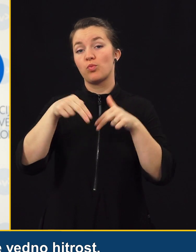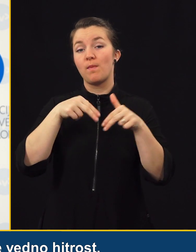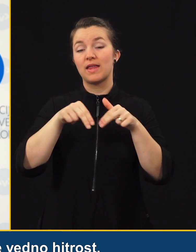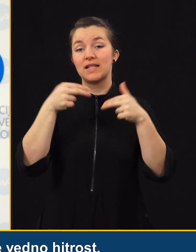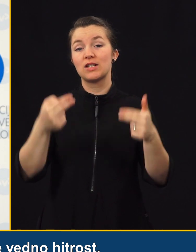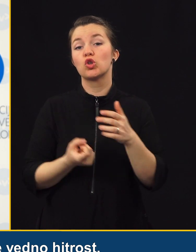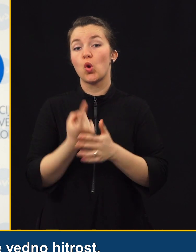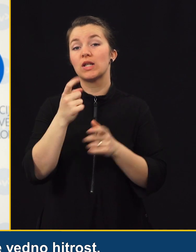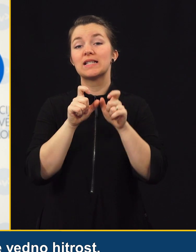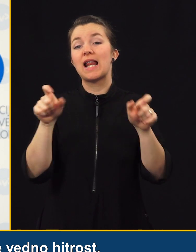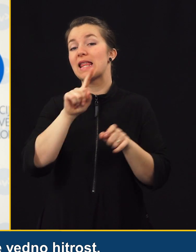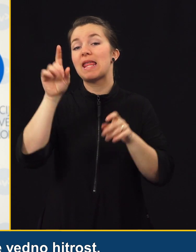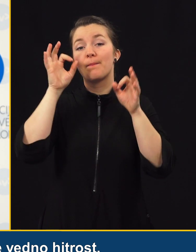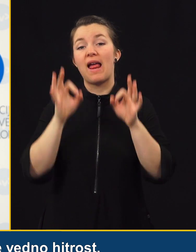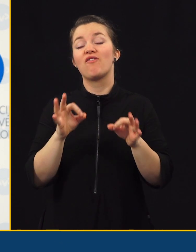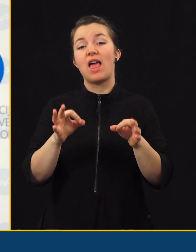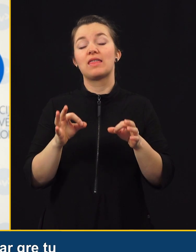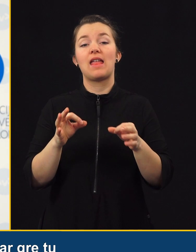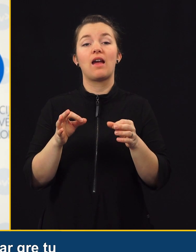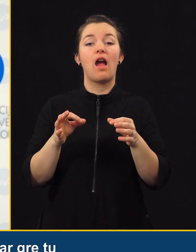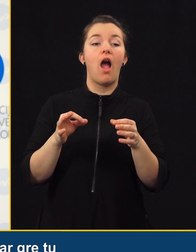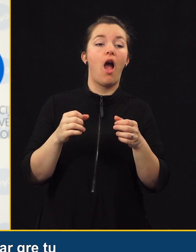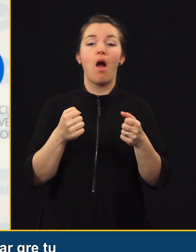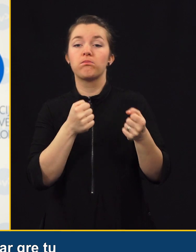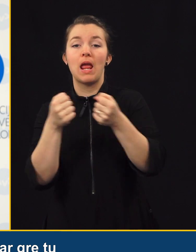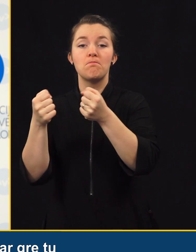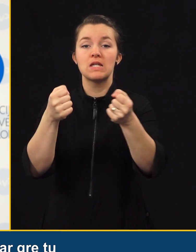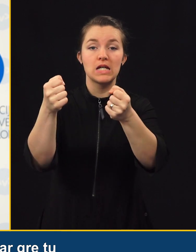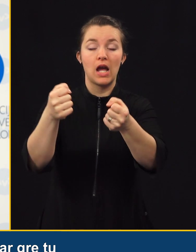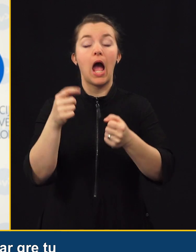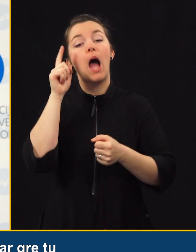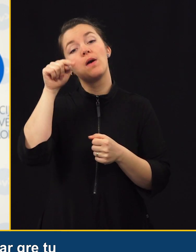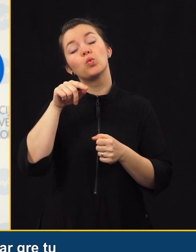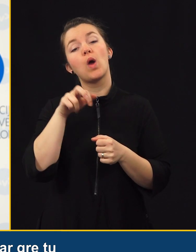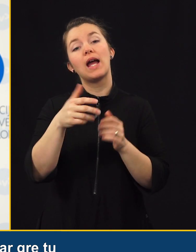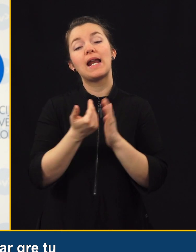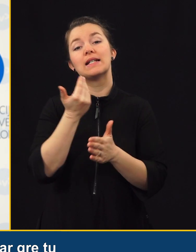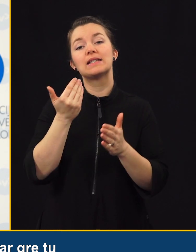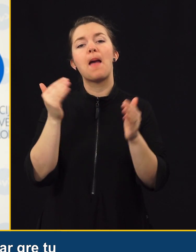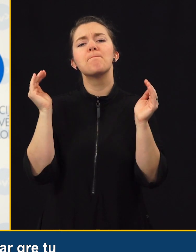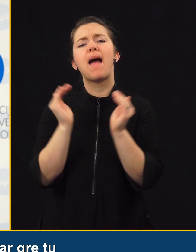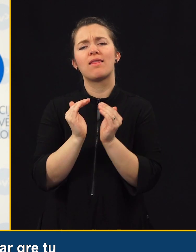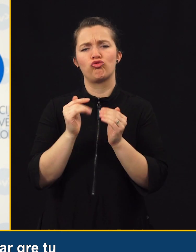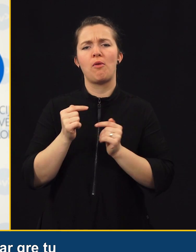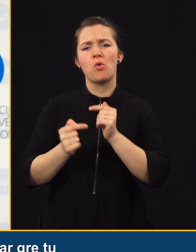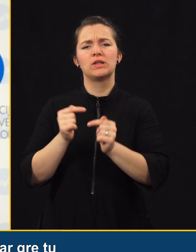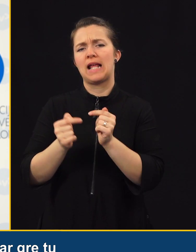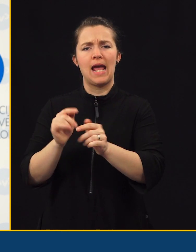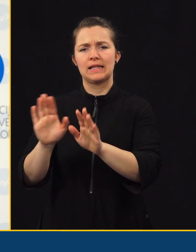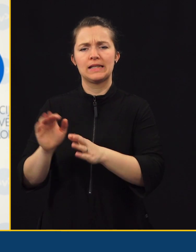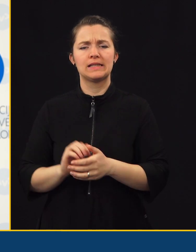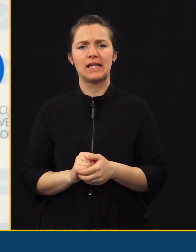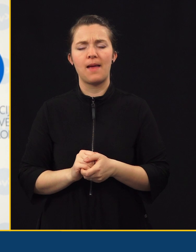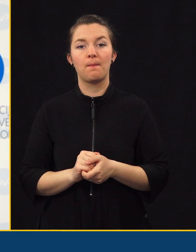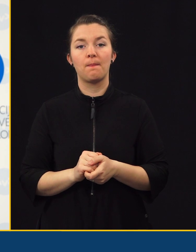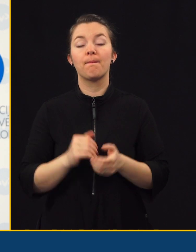nesrečah pa zgodi zaradi nepravilnega premika z vozilom, vendar tu gre za manjše posledice.